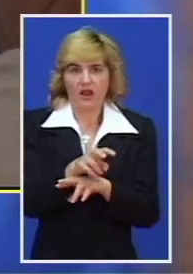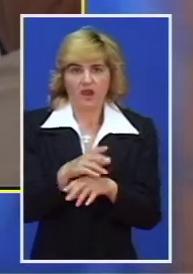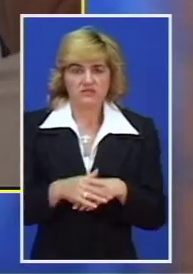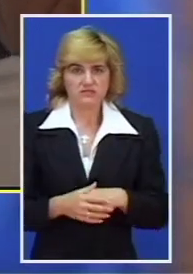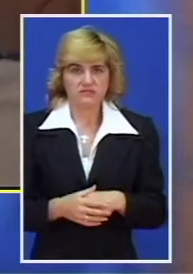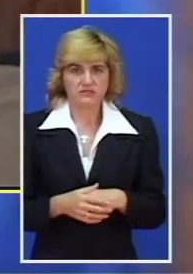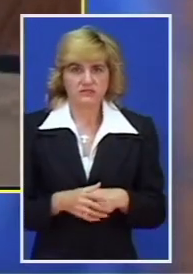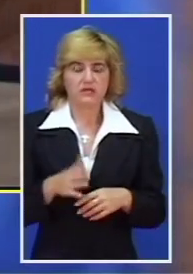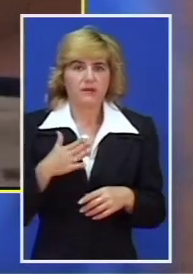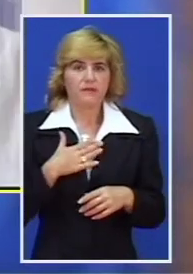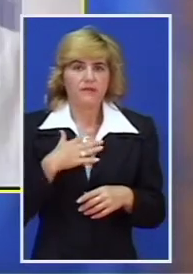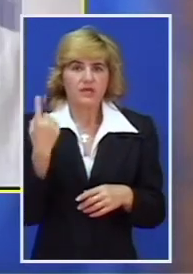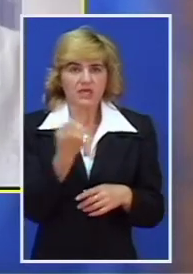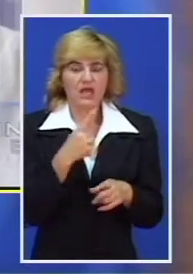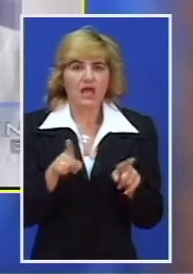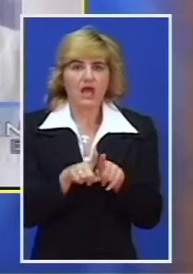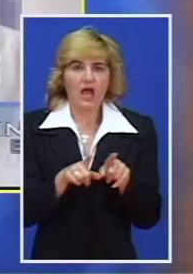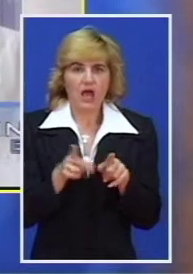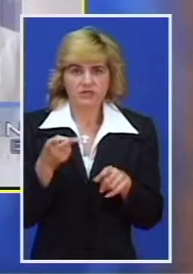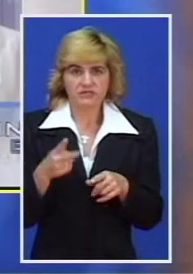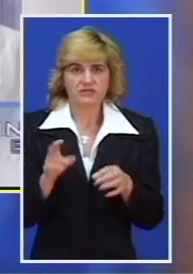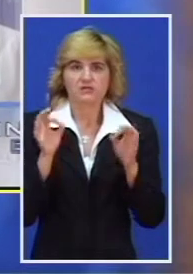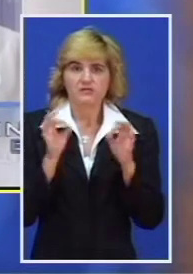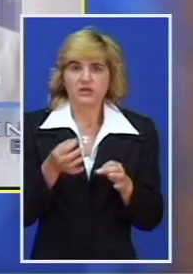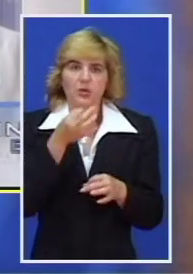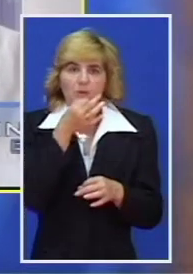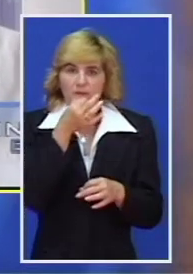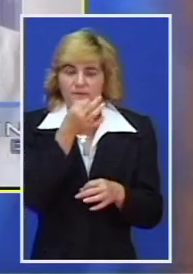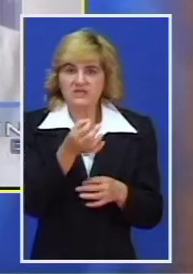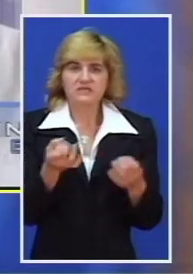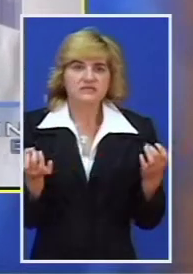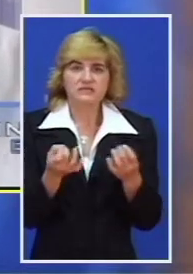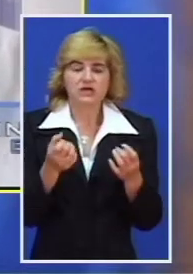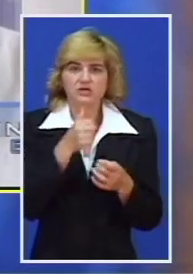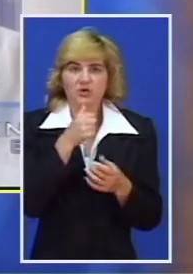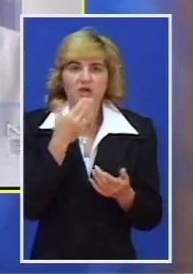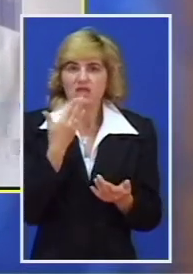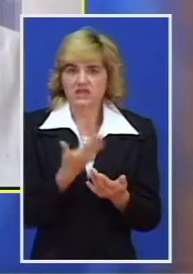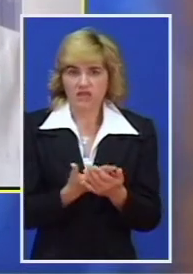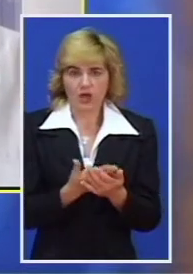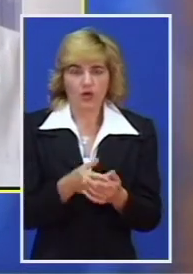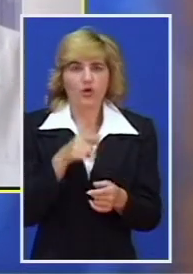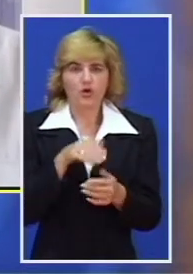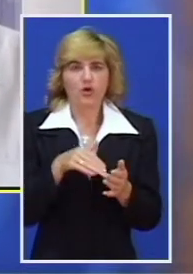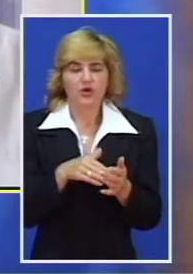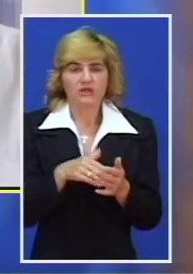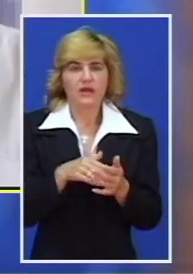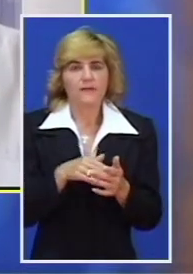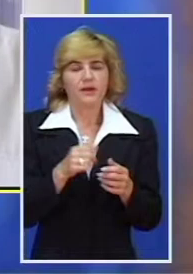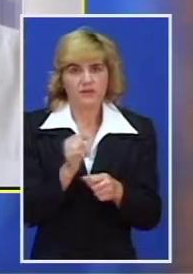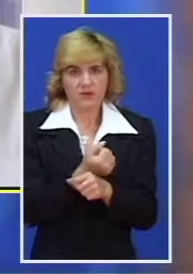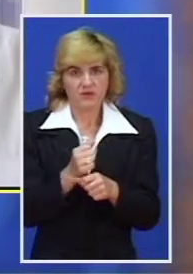stranka sigurno ispitati u narednih nekoliko dana o čemu se to radi, zašto je to tako i šta god je razlog. Mi ćemo se truditi da to više ne bude